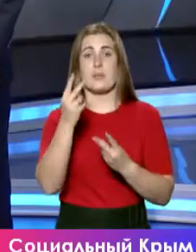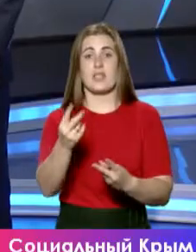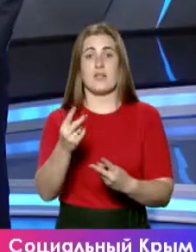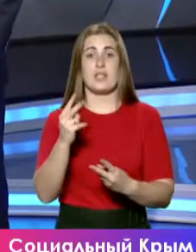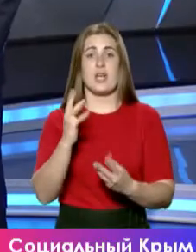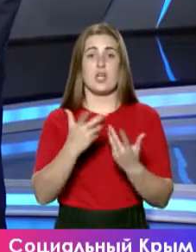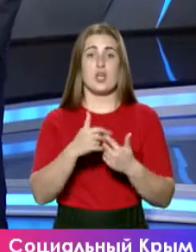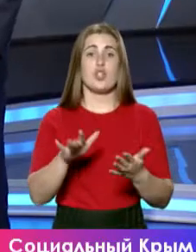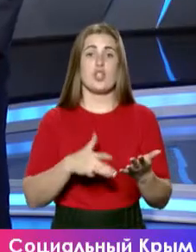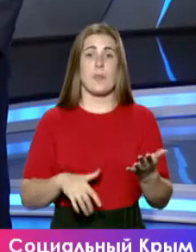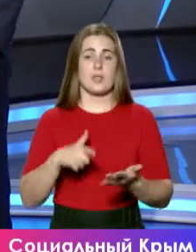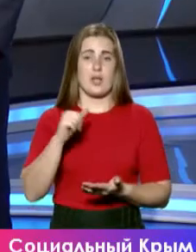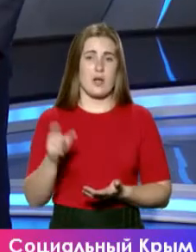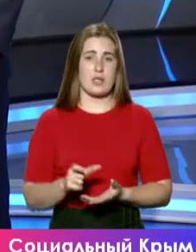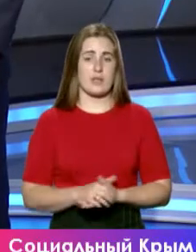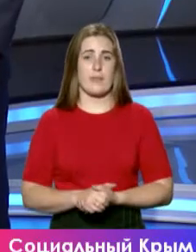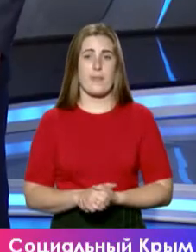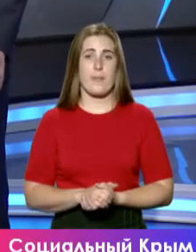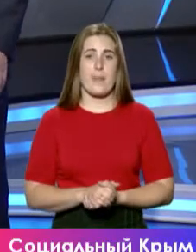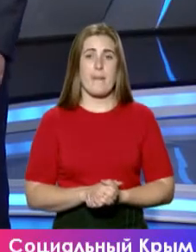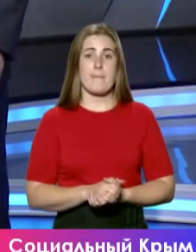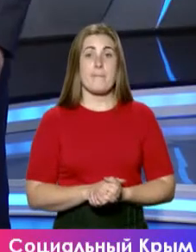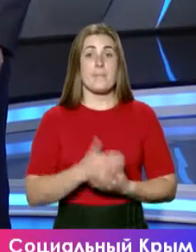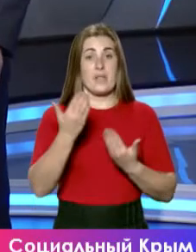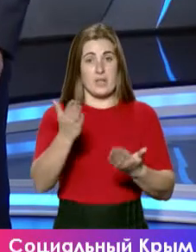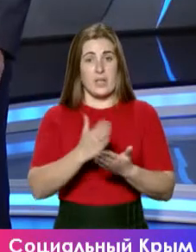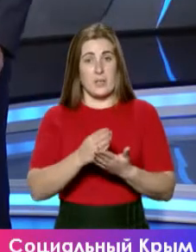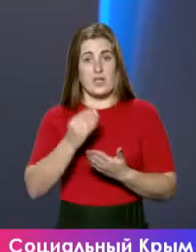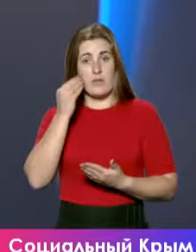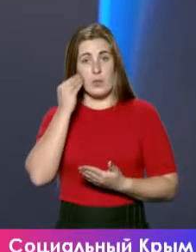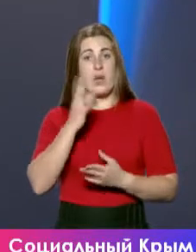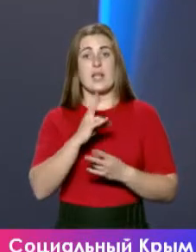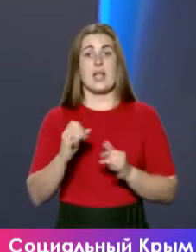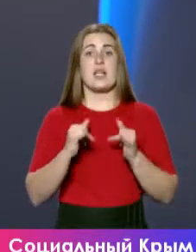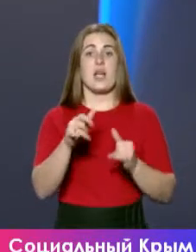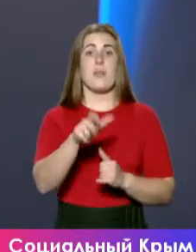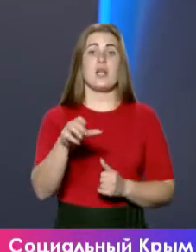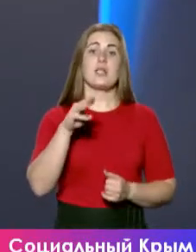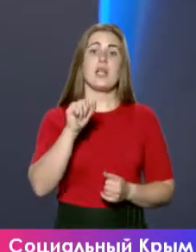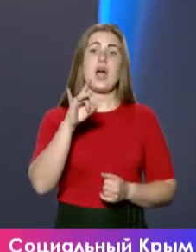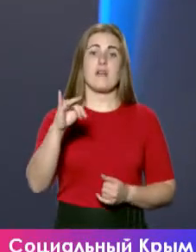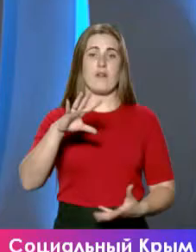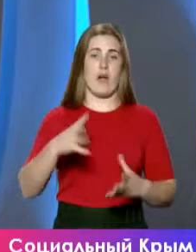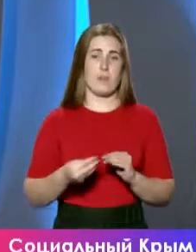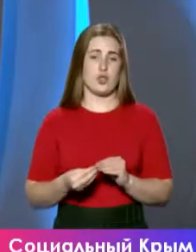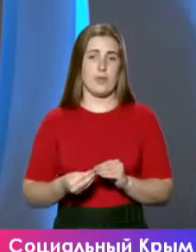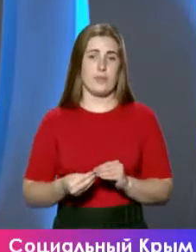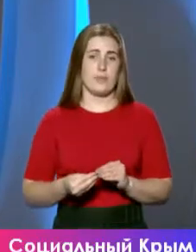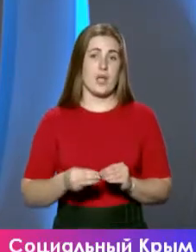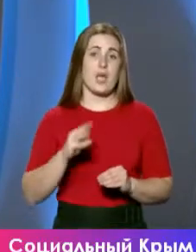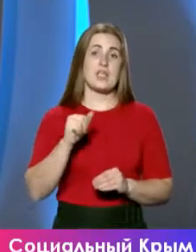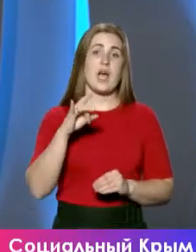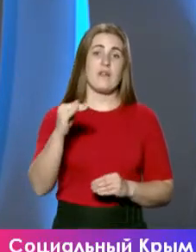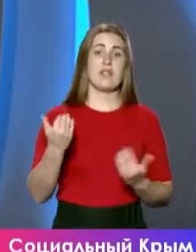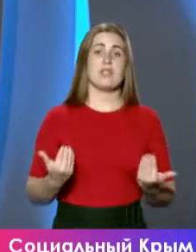счетам за газ? — Вы имеете в виду... — Не для абонентов, да, тарифы вообще. — Тарифы. Тарифы на